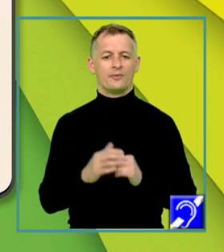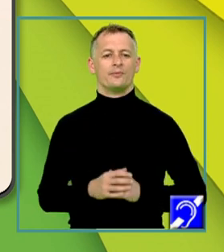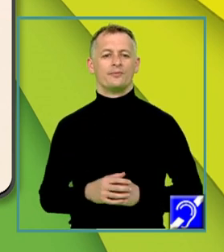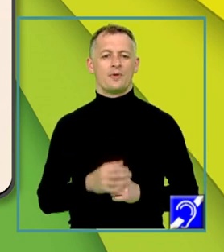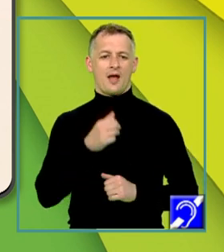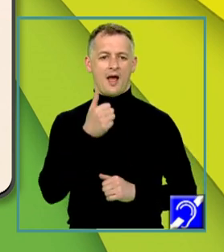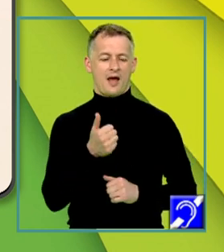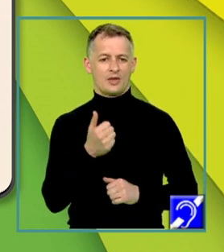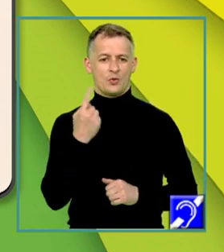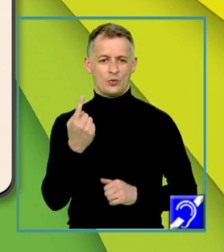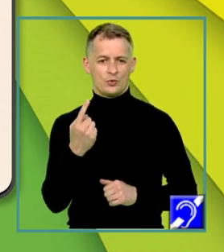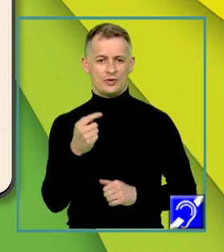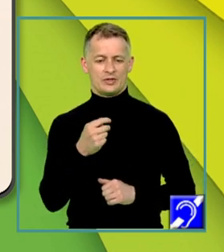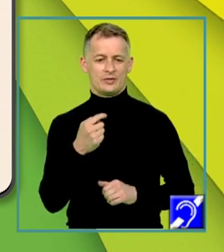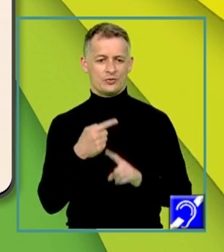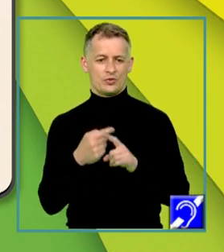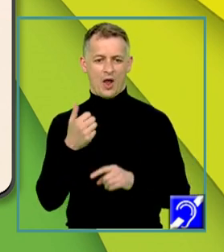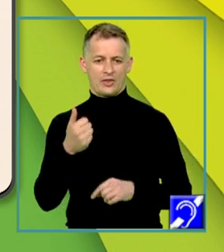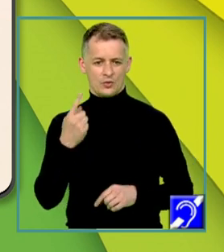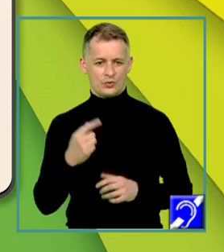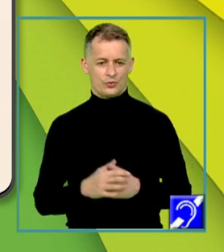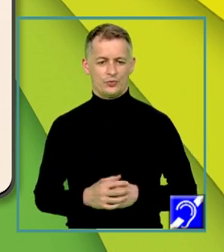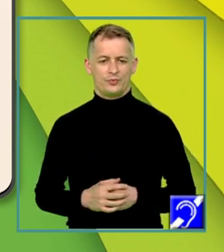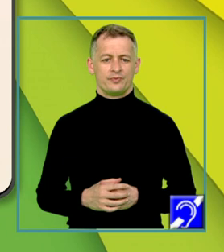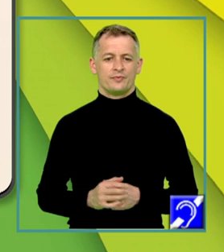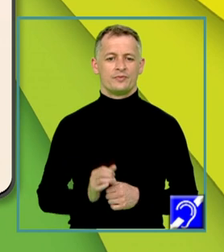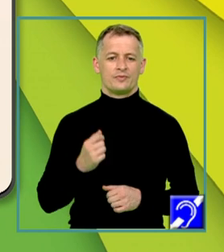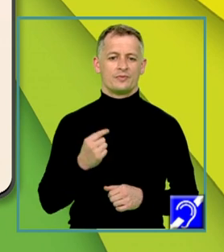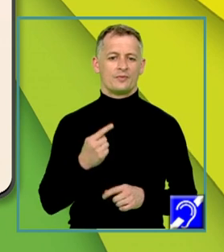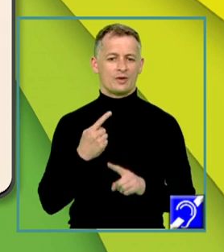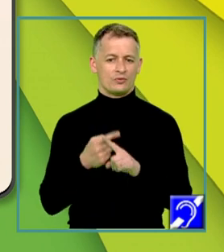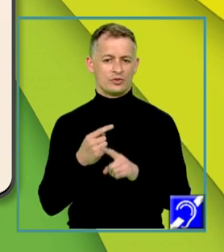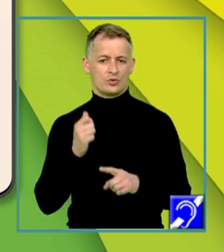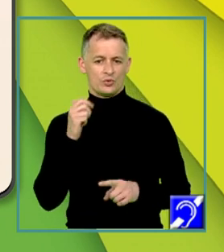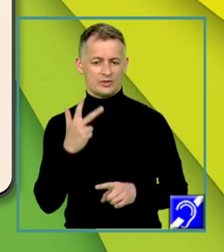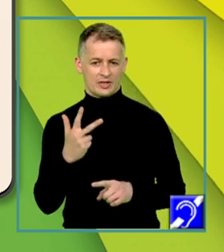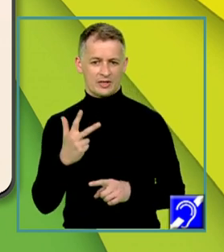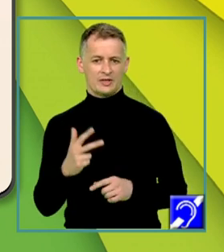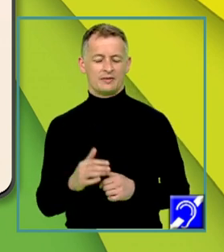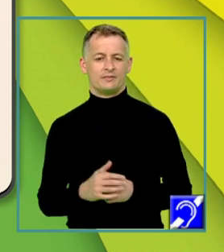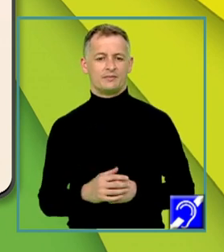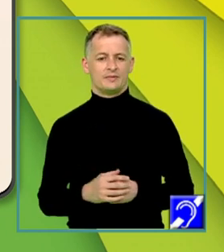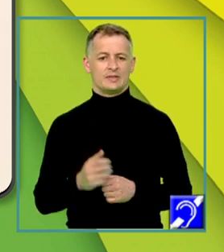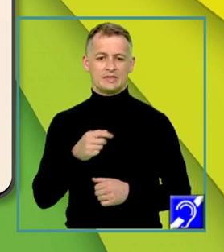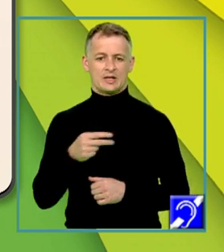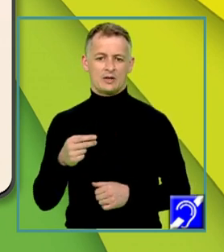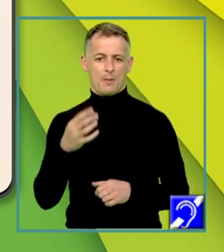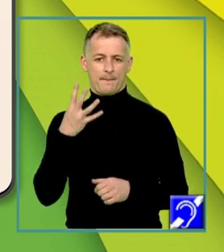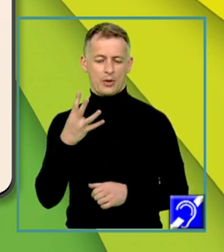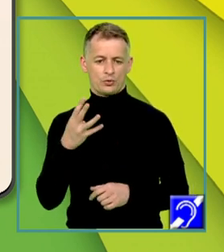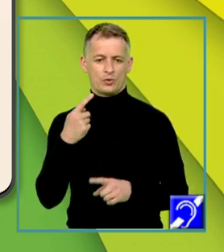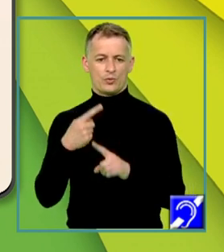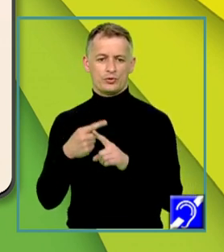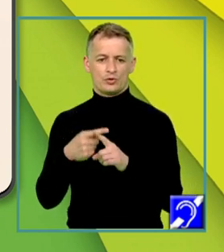înmulțit cu A de 1 minus 3 înmulțit cu matricea A de 1 egal cu 4 înmulțit cu